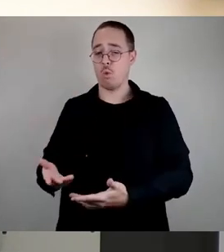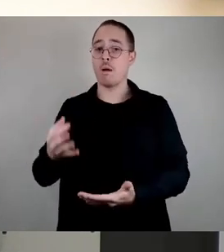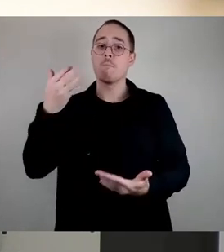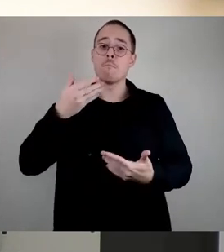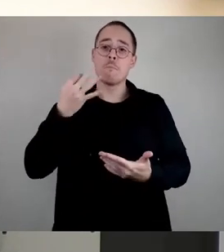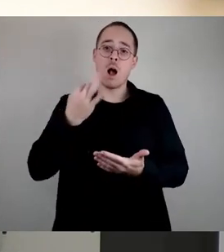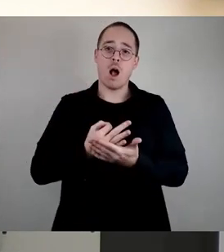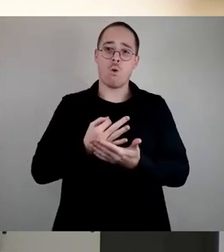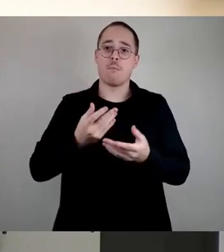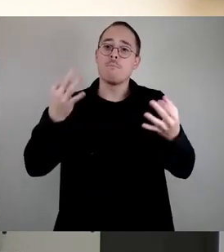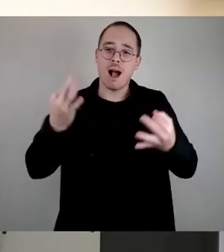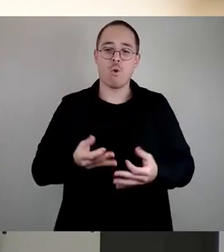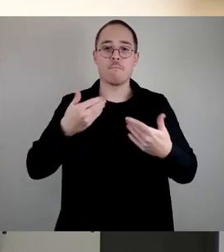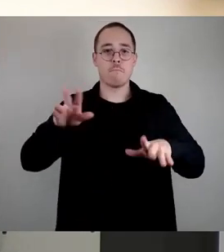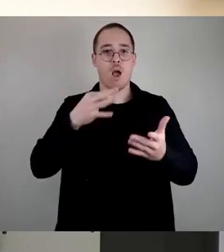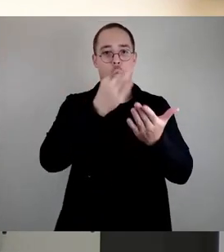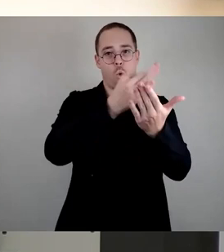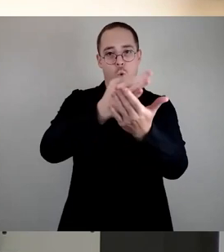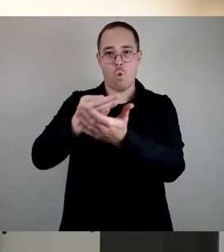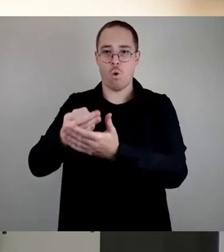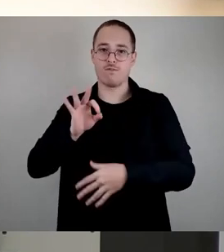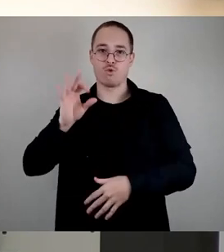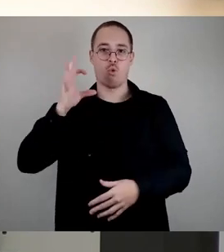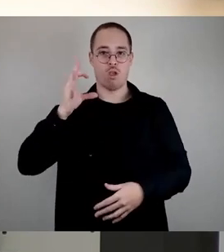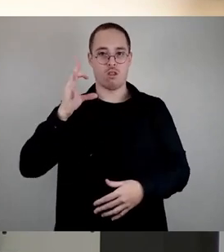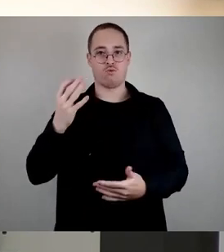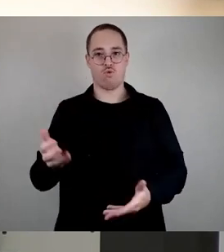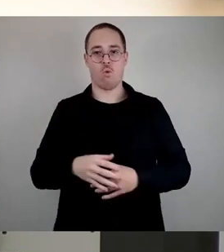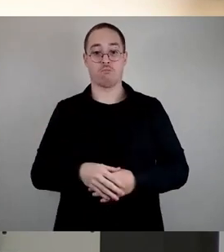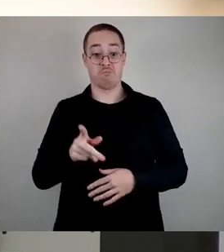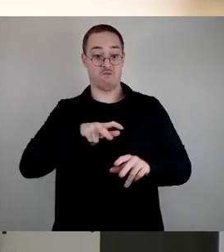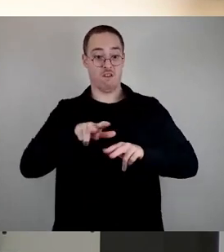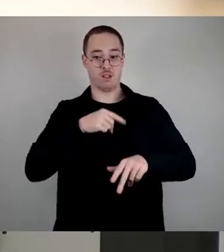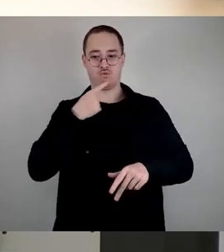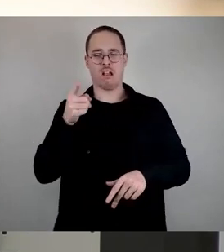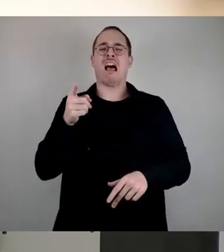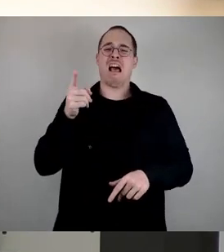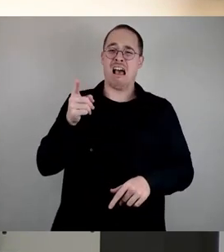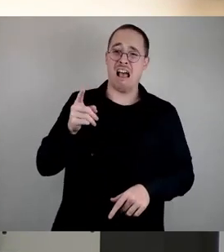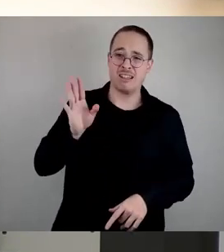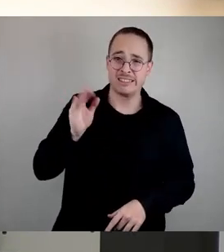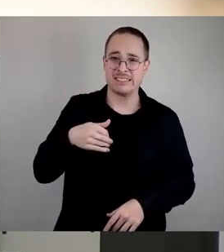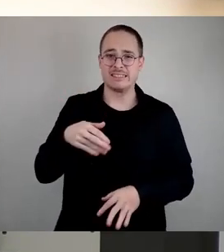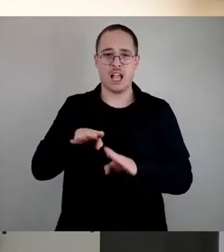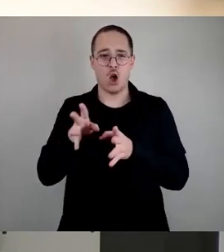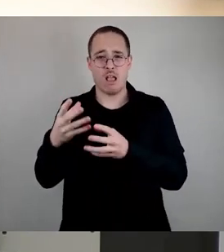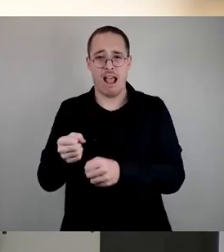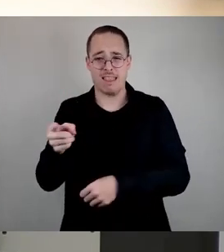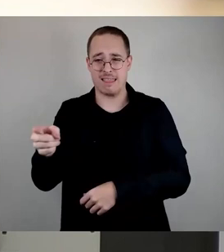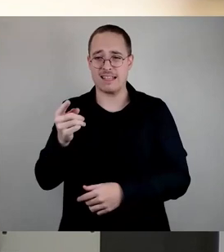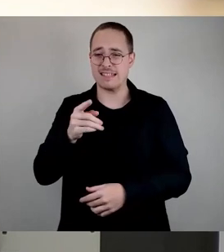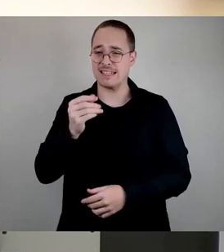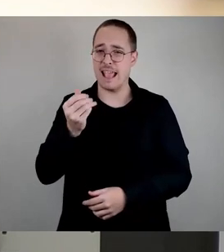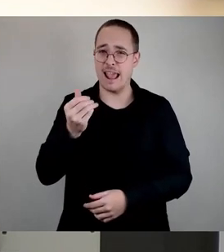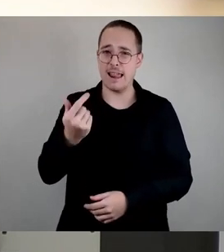Auch da gab es von der Verwaltung regelmäßig den Verweis auf das wenige Geld, was im Haushalt steht. Ich will es noch mal betonen,